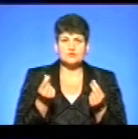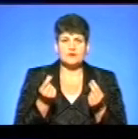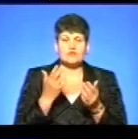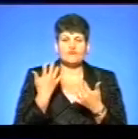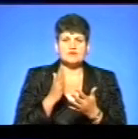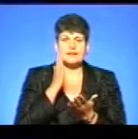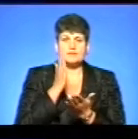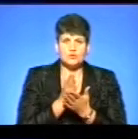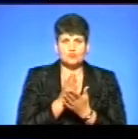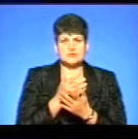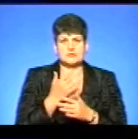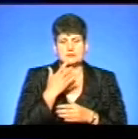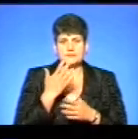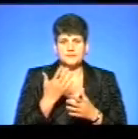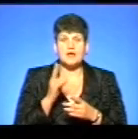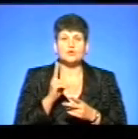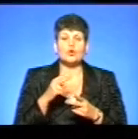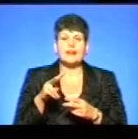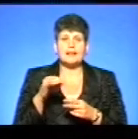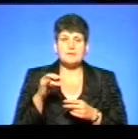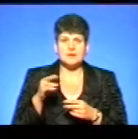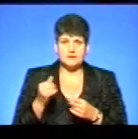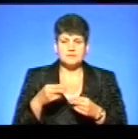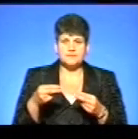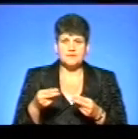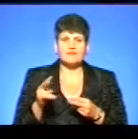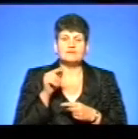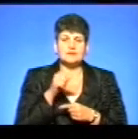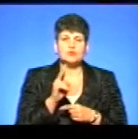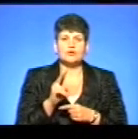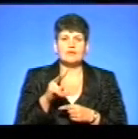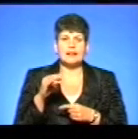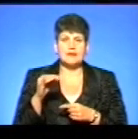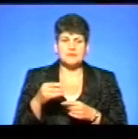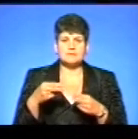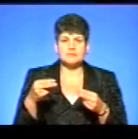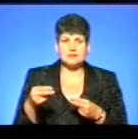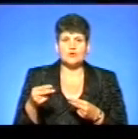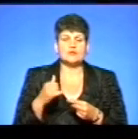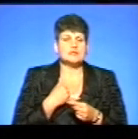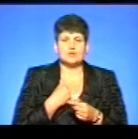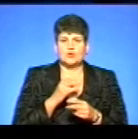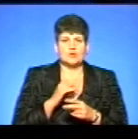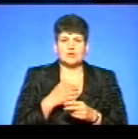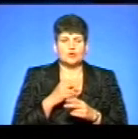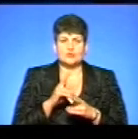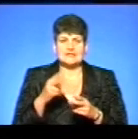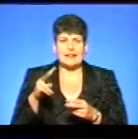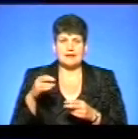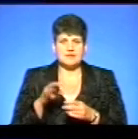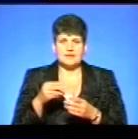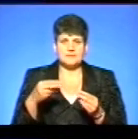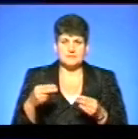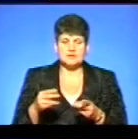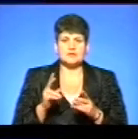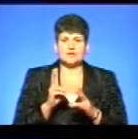напряму з Національною службою. А з тими, в липні уклали вже? З тими, що в липні, вони в нас не уклали. Ніхто з липня. Тобто, ще ніхто в